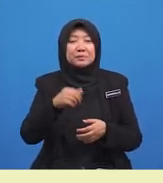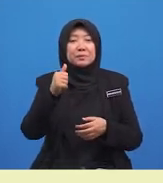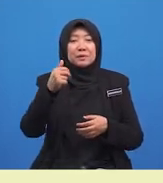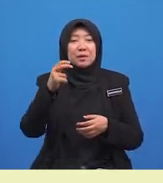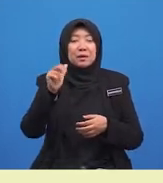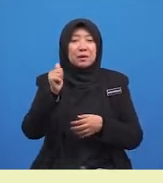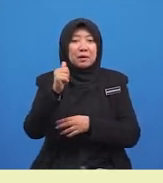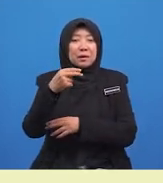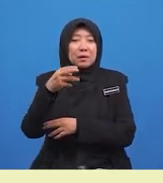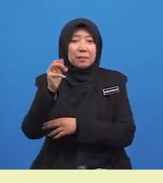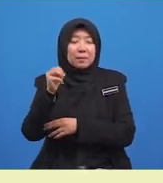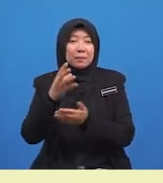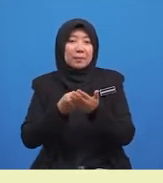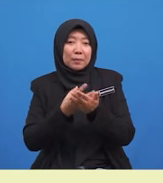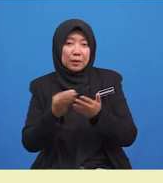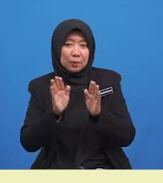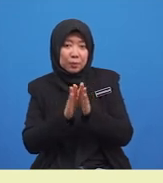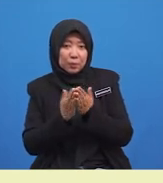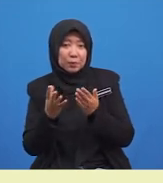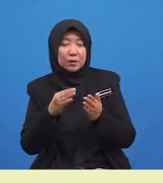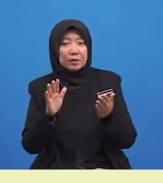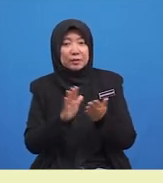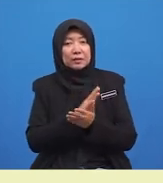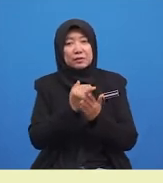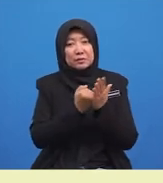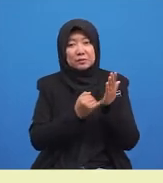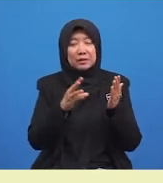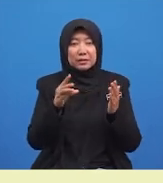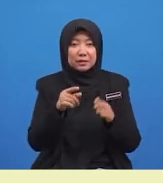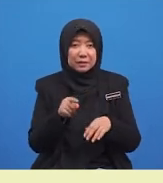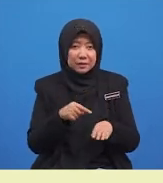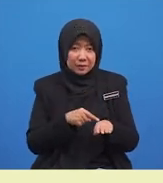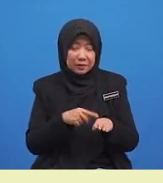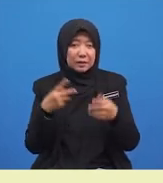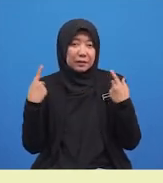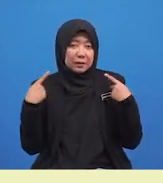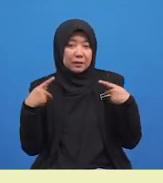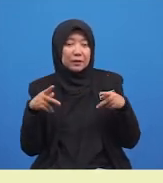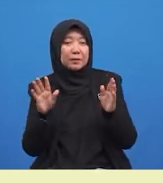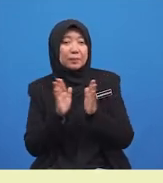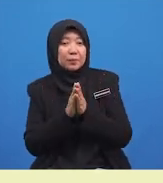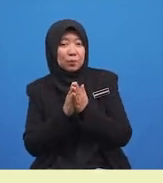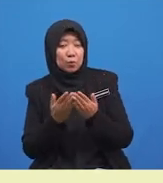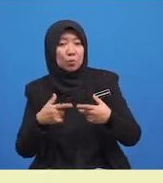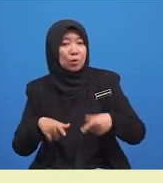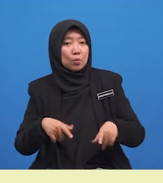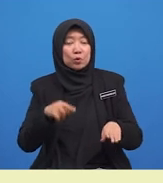lukisan di kedai buku. Perabot itu unik dan sangat mahal.